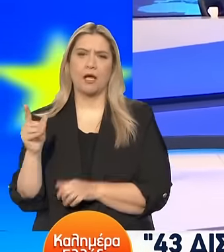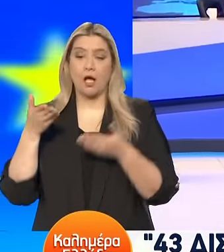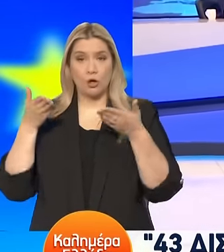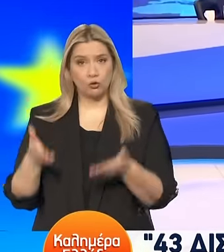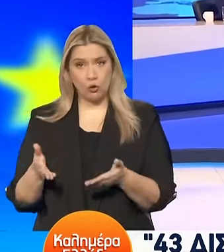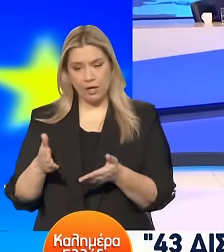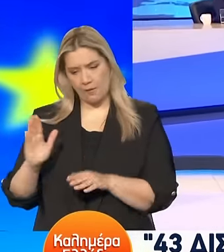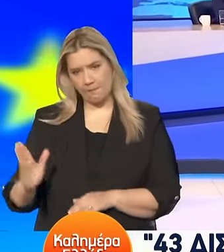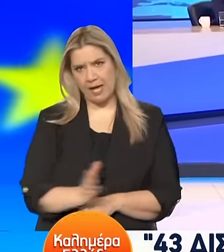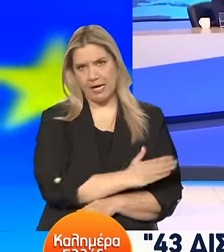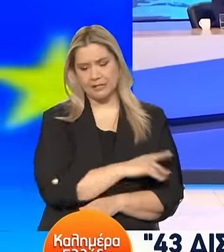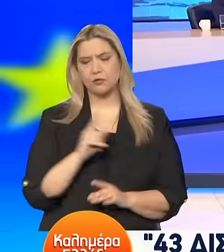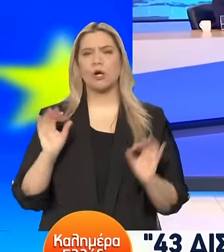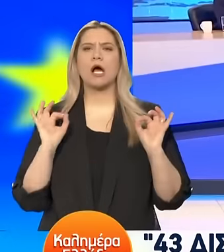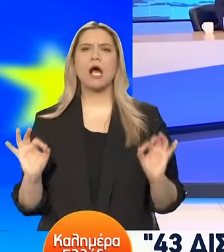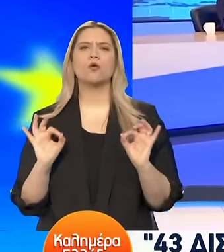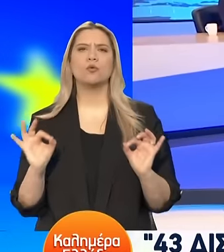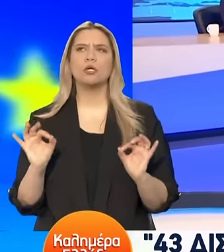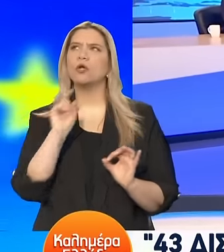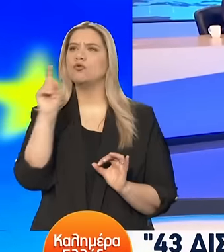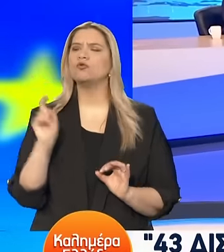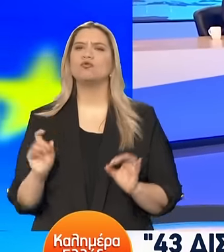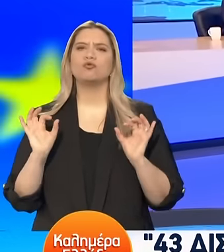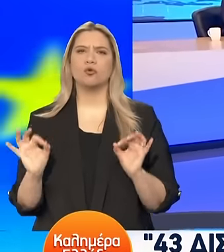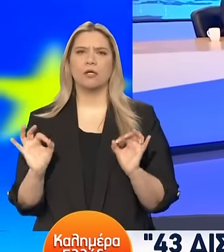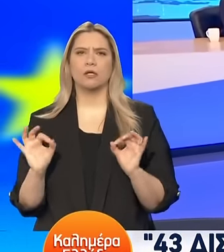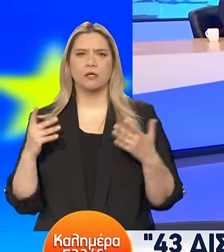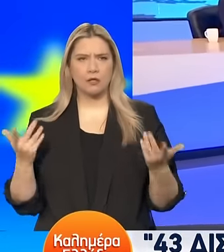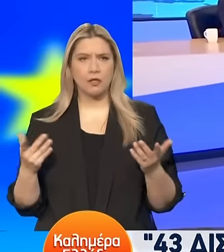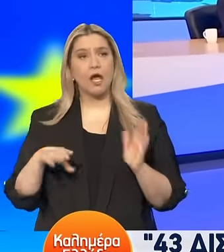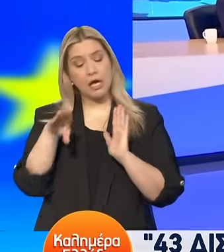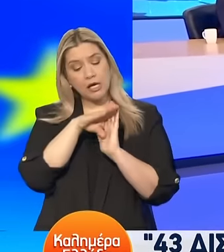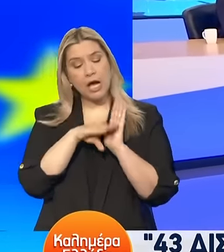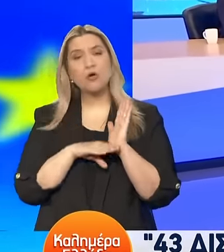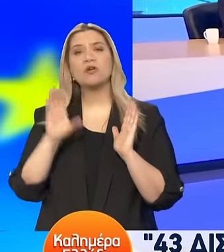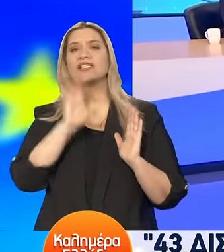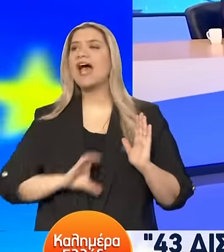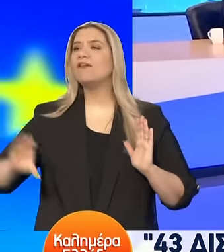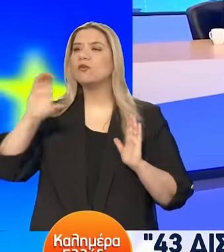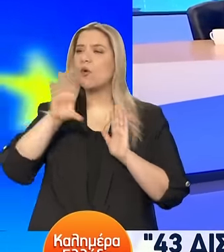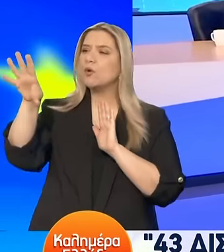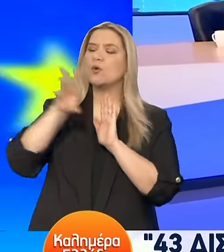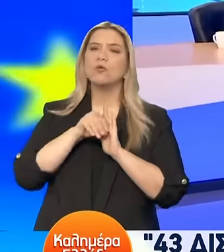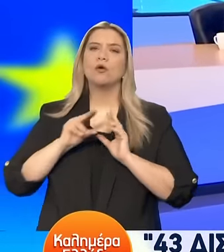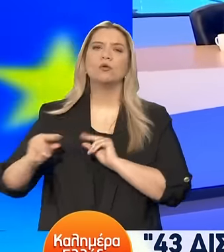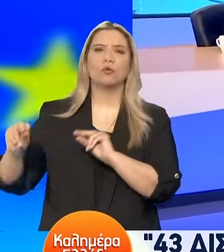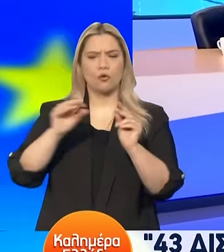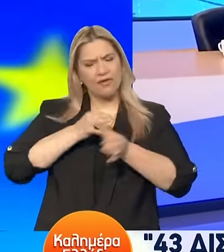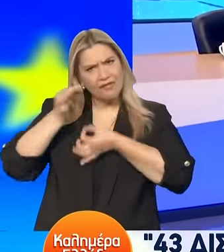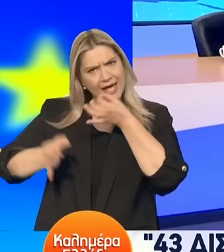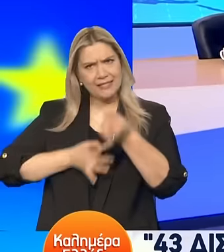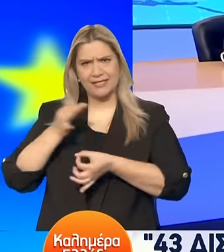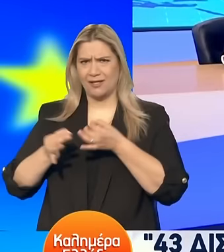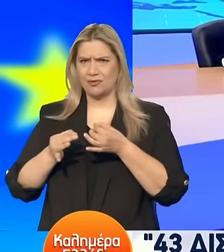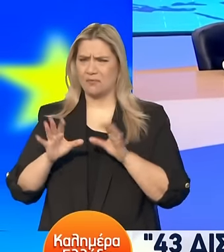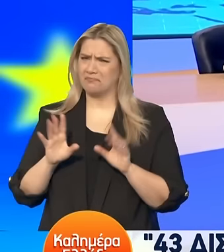κανονικότητας και οι νέοι κανόνες δημοσιονομικοί σε ευρωπαϊκό επίπεδο θέτουν για να το εξηγήσουμε και αυτό με απλά λόγια με τέτοιες φορές οι αντιπολίτες